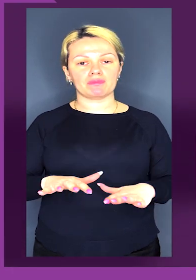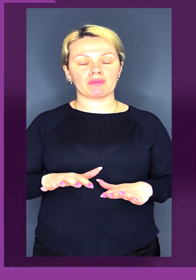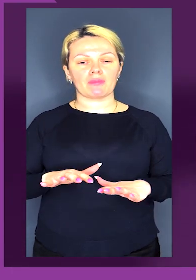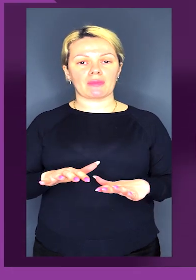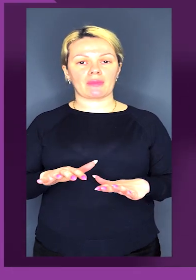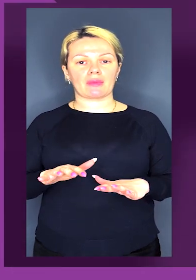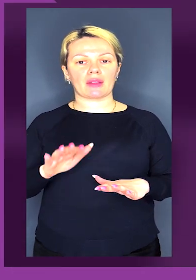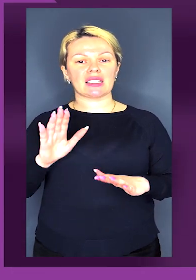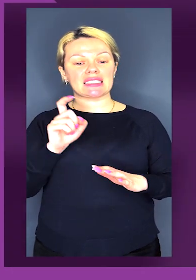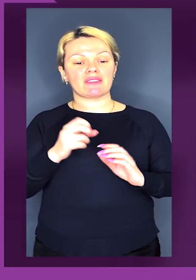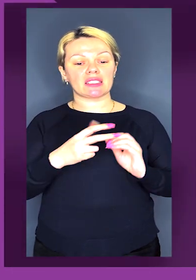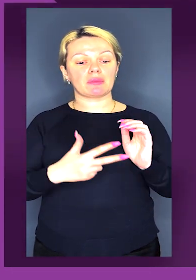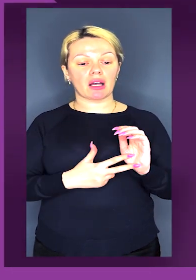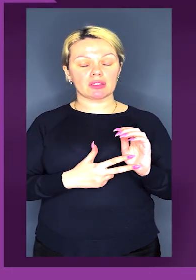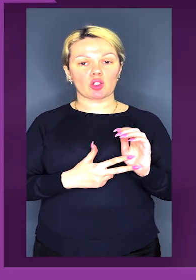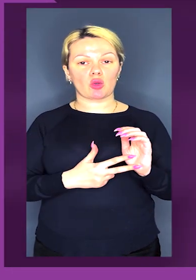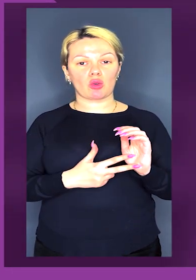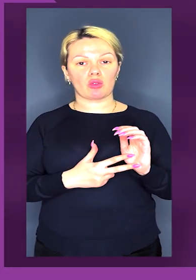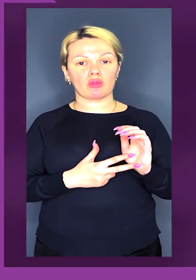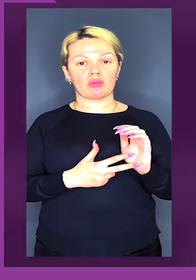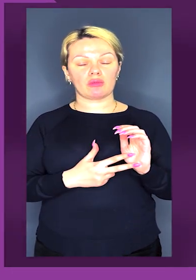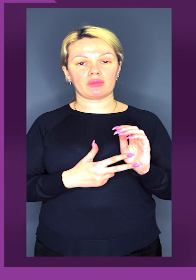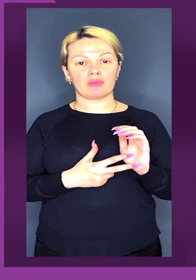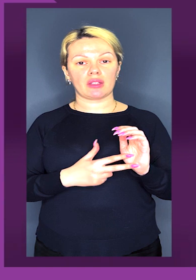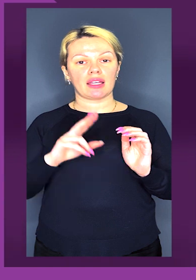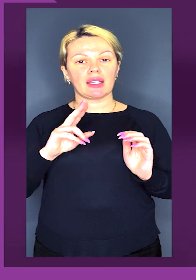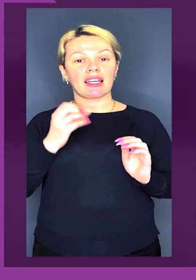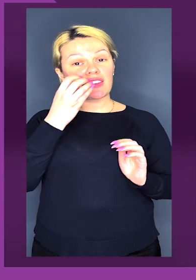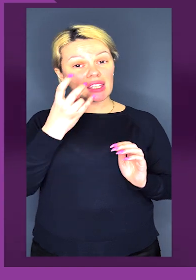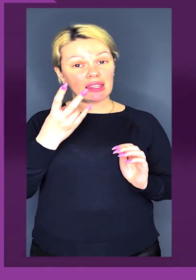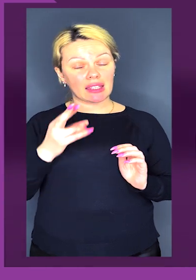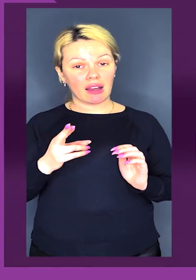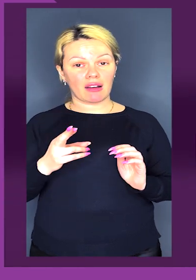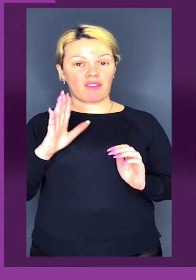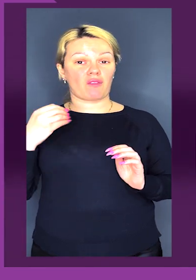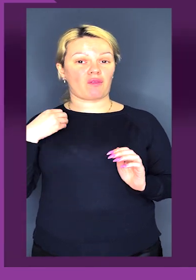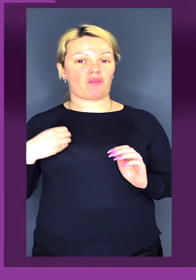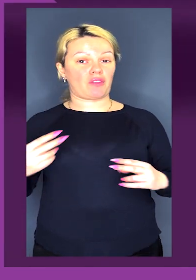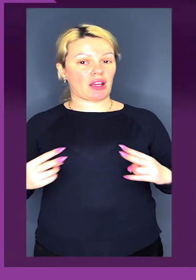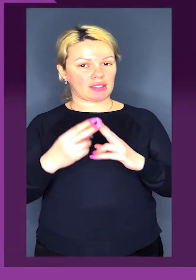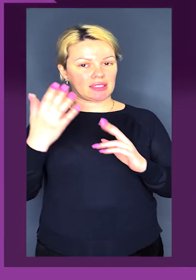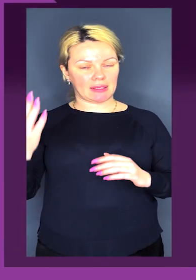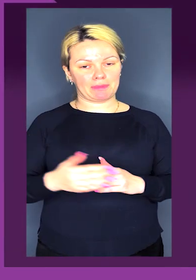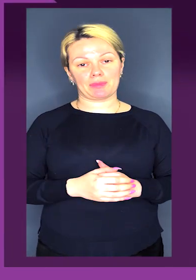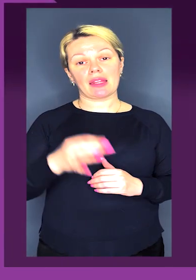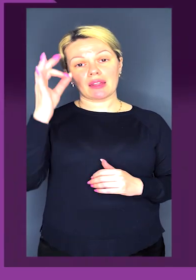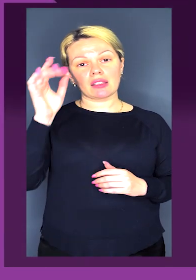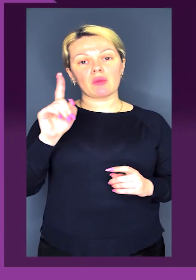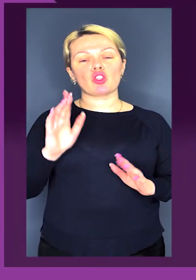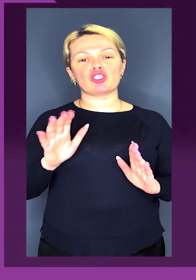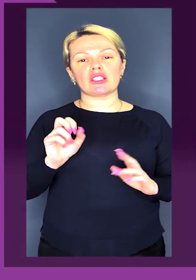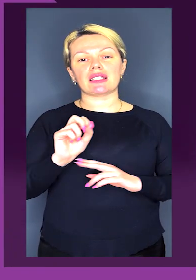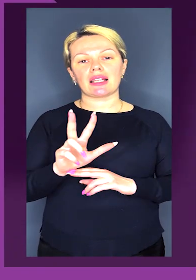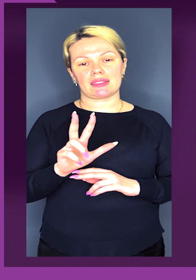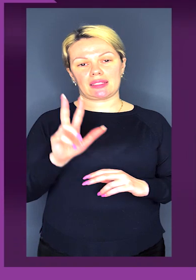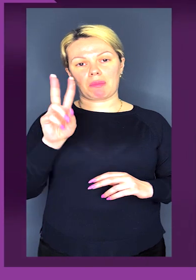вже з 18-го вітня во Франції. Нагадаємо, що